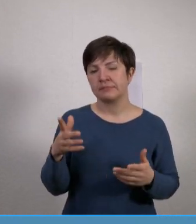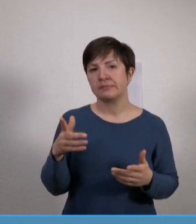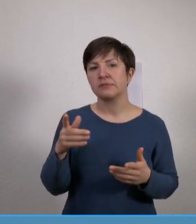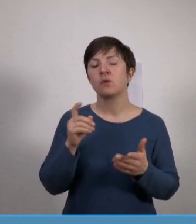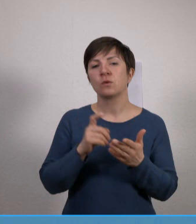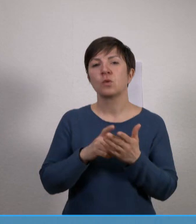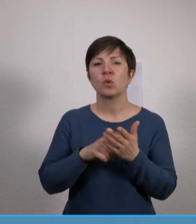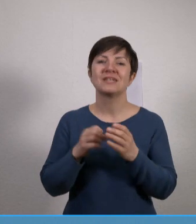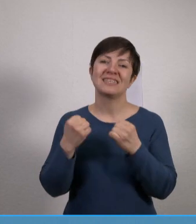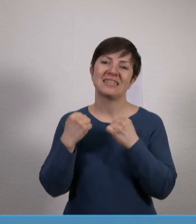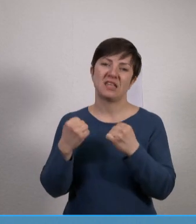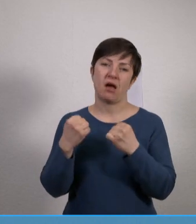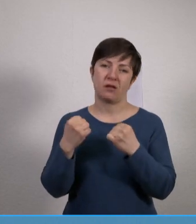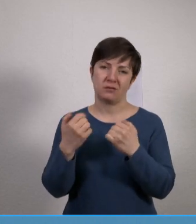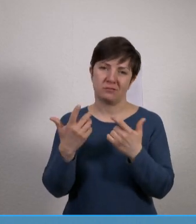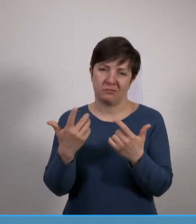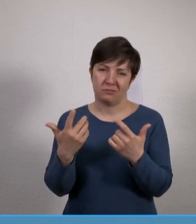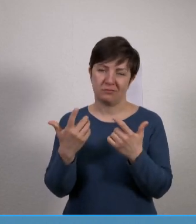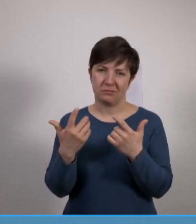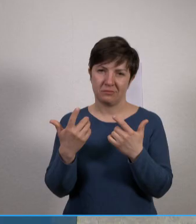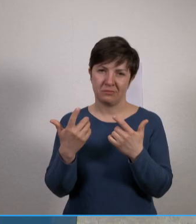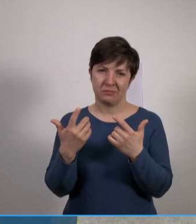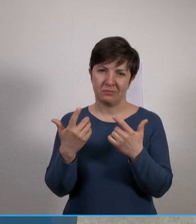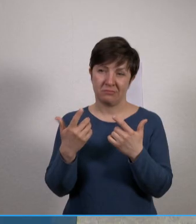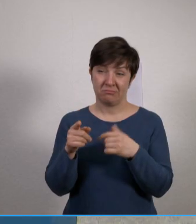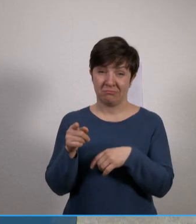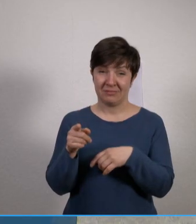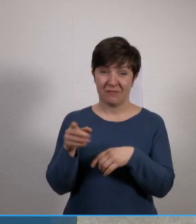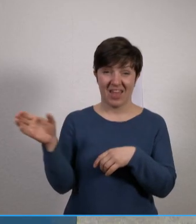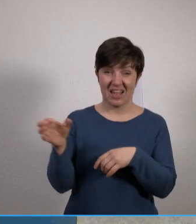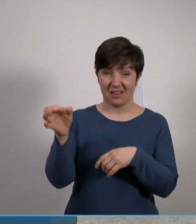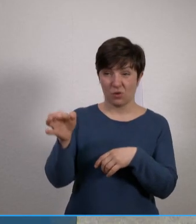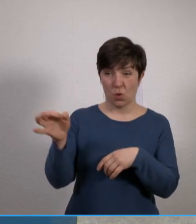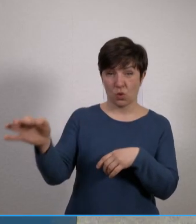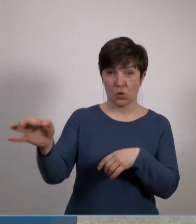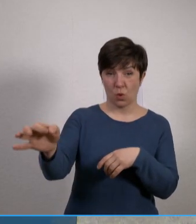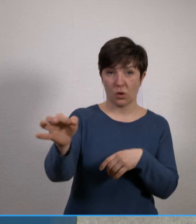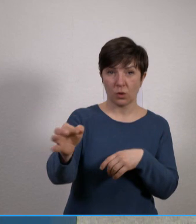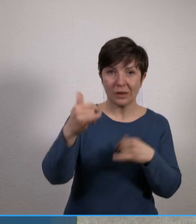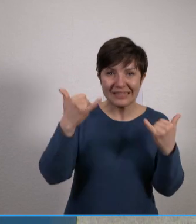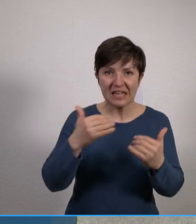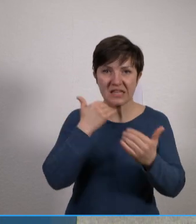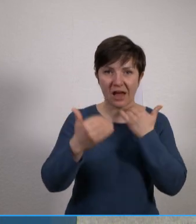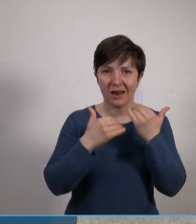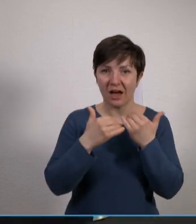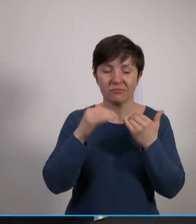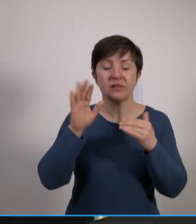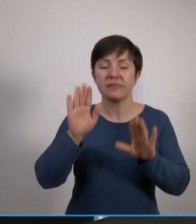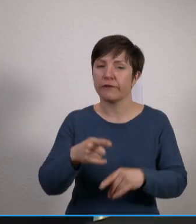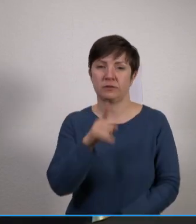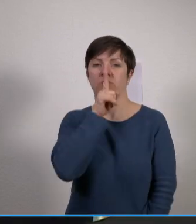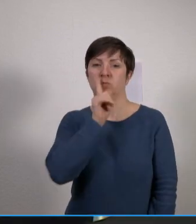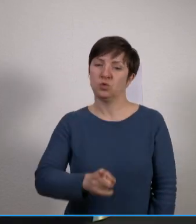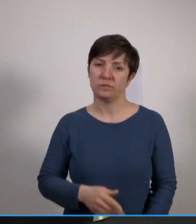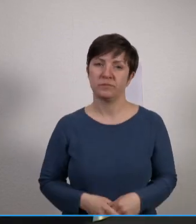hat. Weil ich kann jetzt nicht so viel sagen zu Einsatzorten zum Beispiel. Das ist einfach zu gefährlich. Was ist das Gebot der